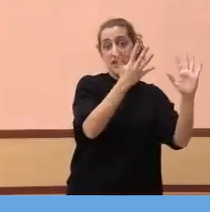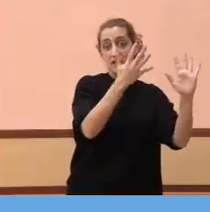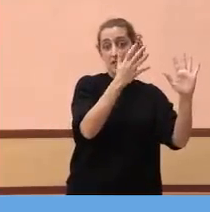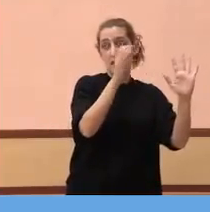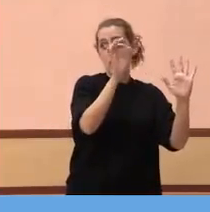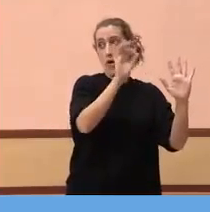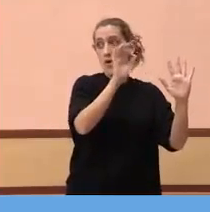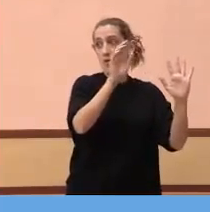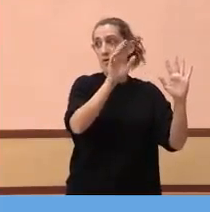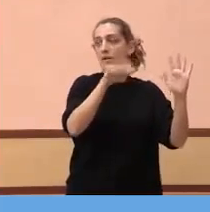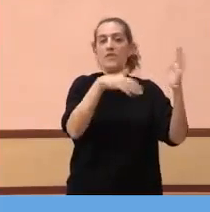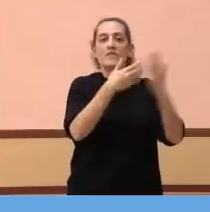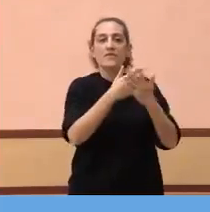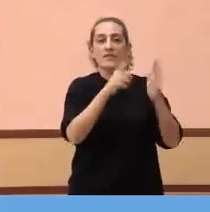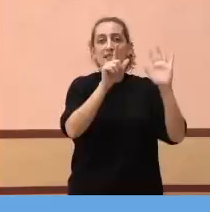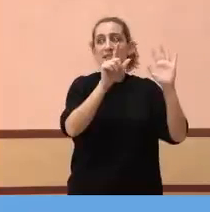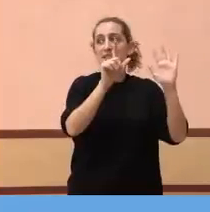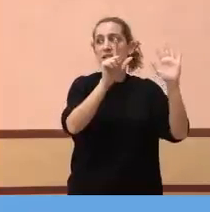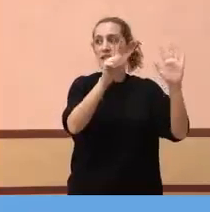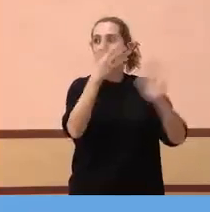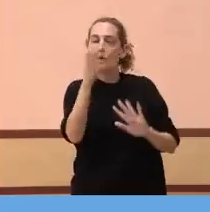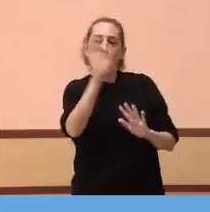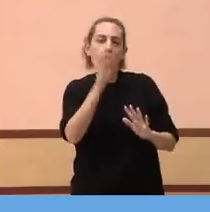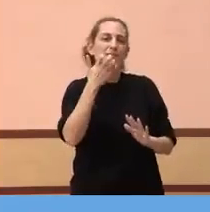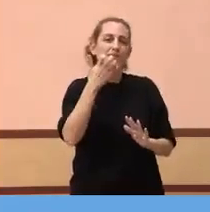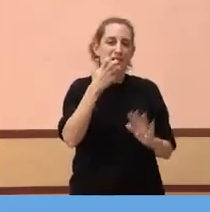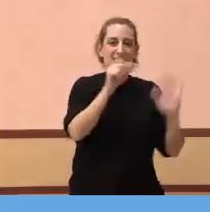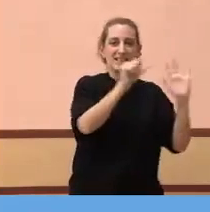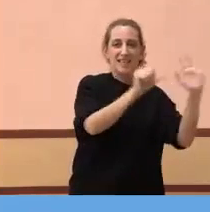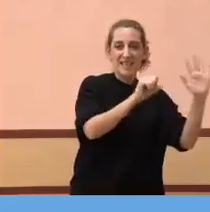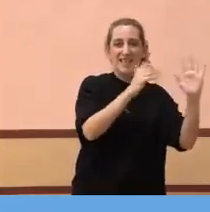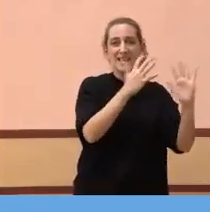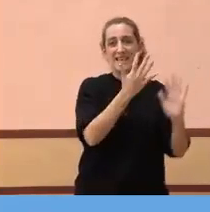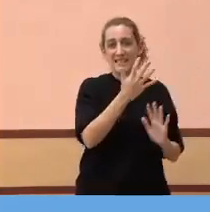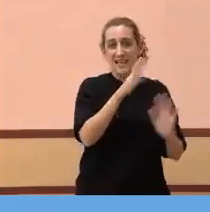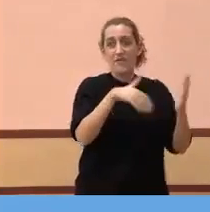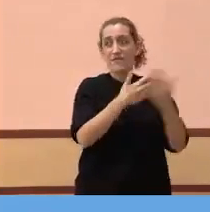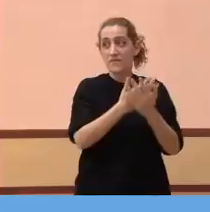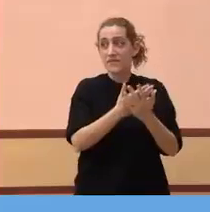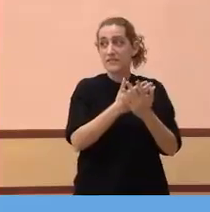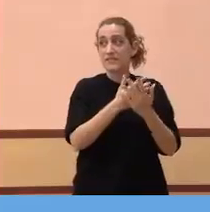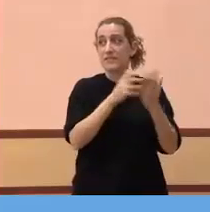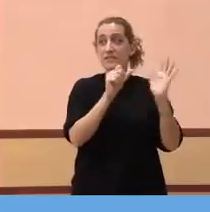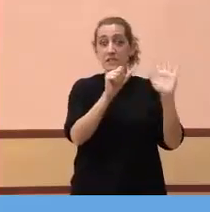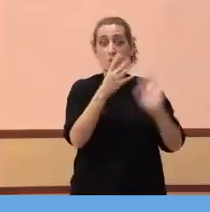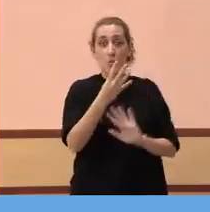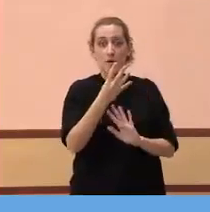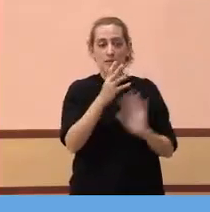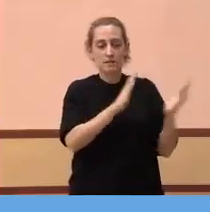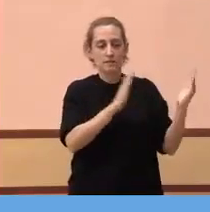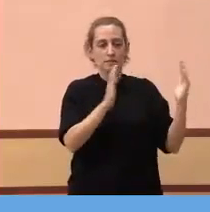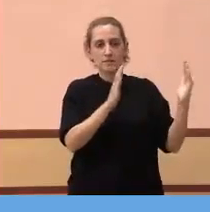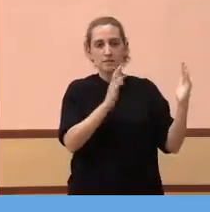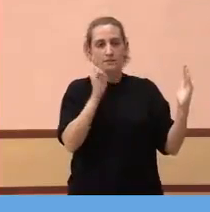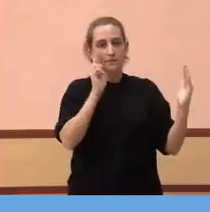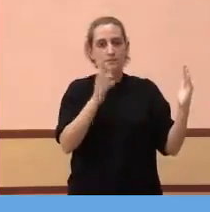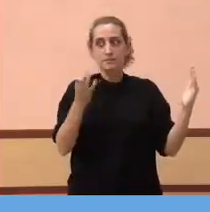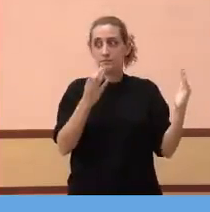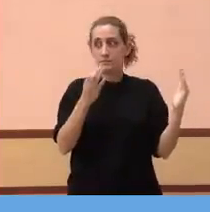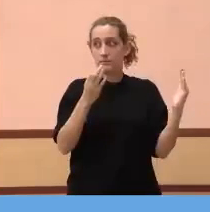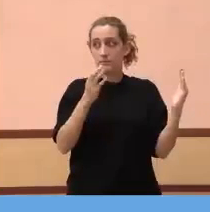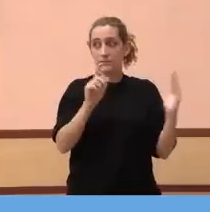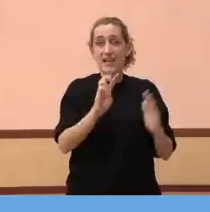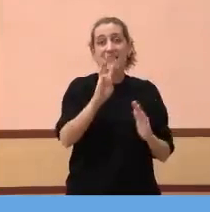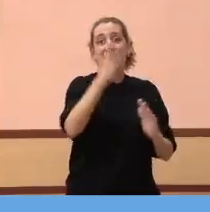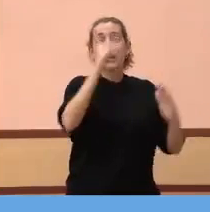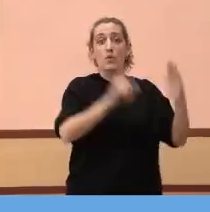55 a 64, per exemple, ens trobem que durant la tercera onada s'han produït 14